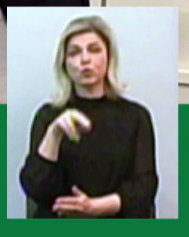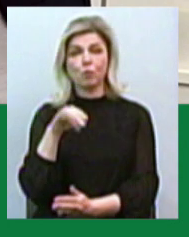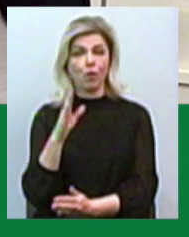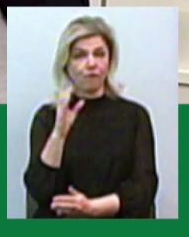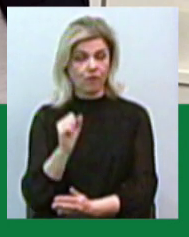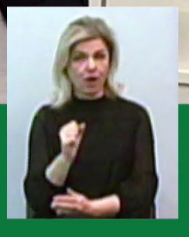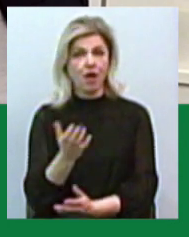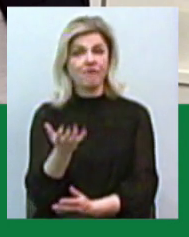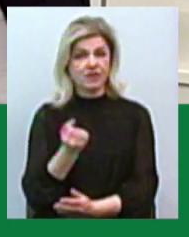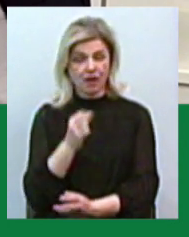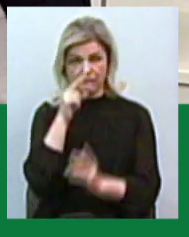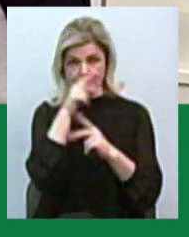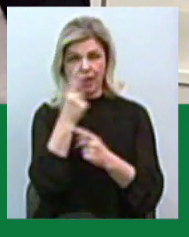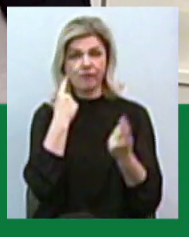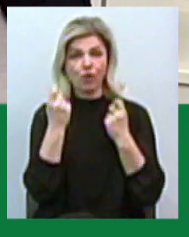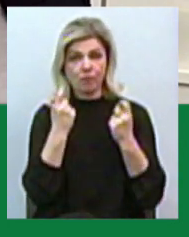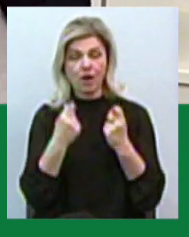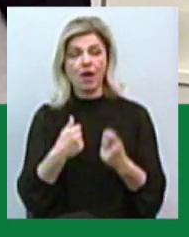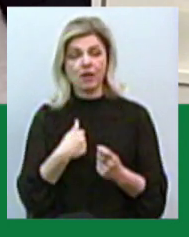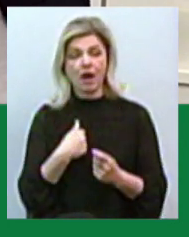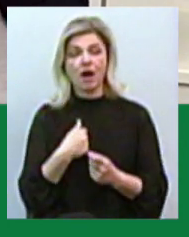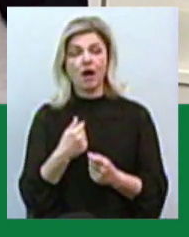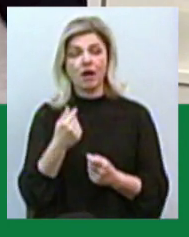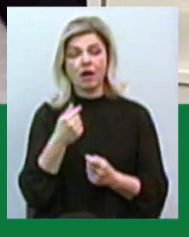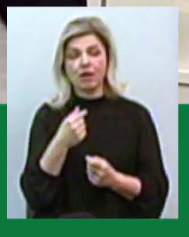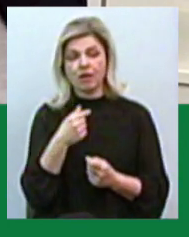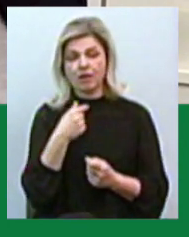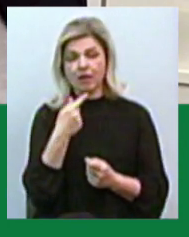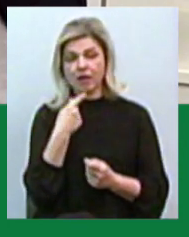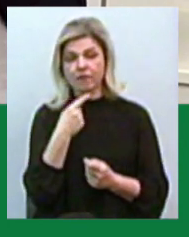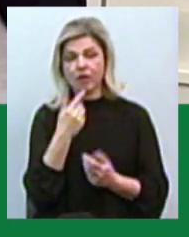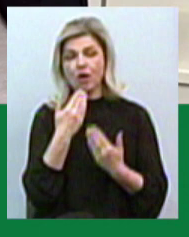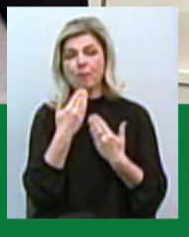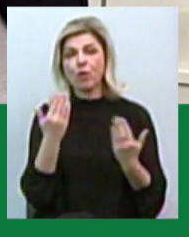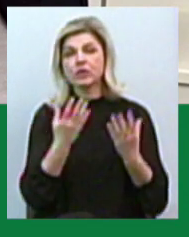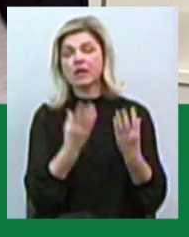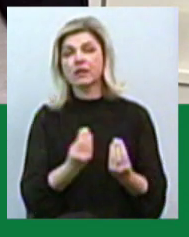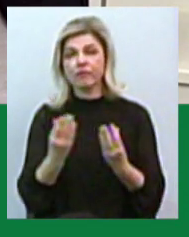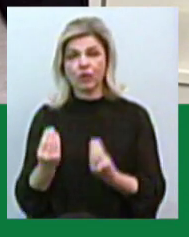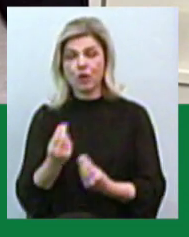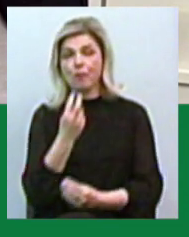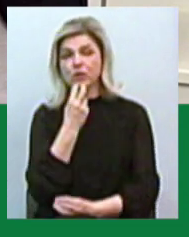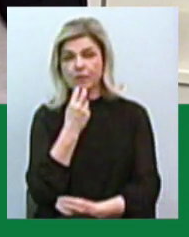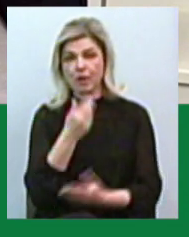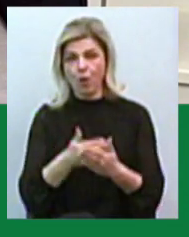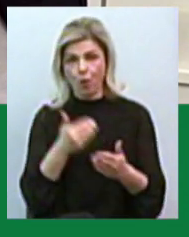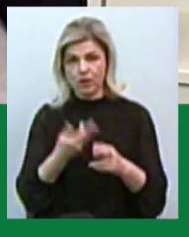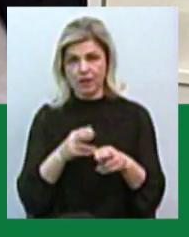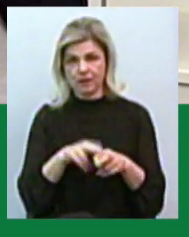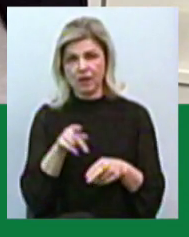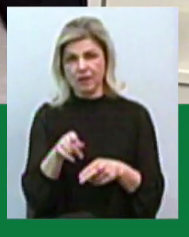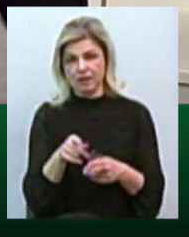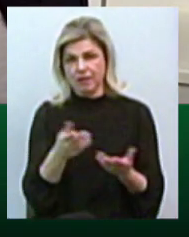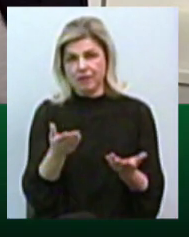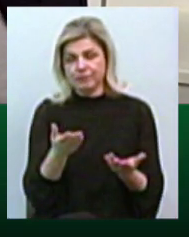Взяли дезінформацію. Я до цього, знаєте, я вже останні дії похмеляю, посміхаюся від цього примітивізму.